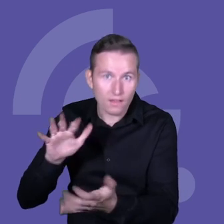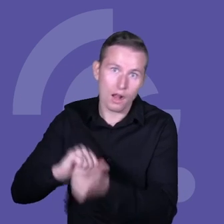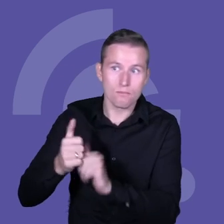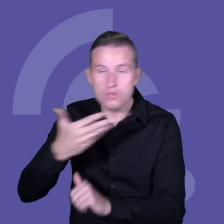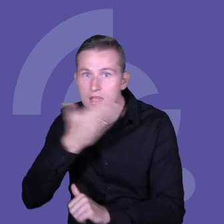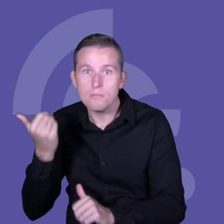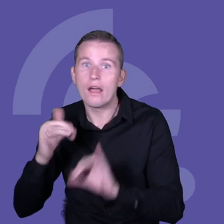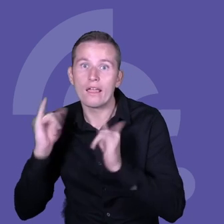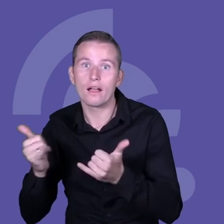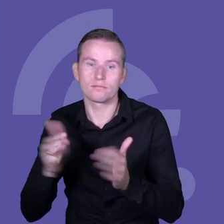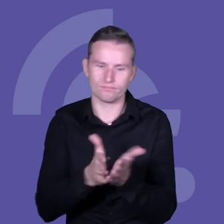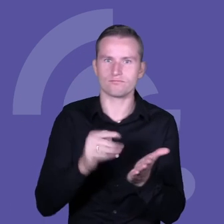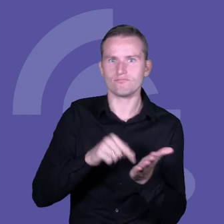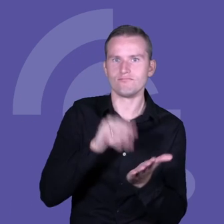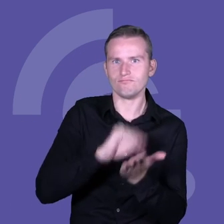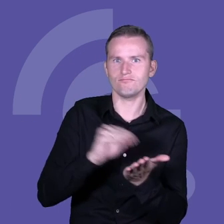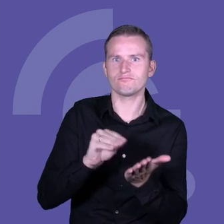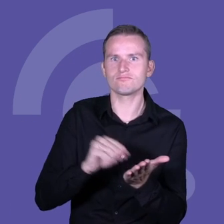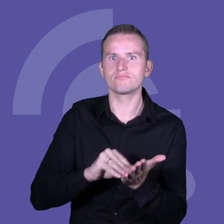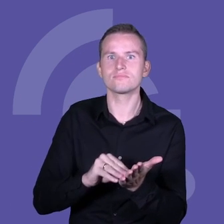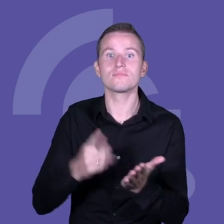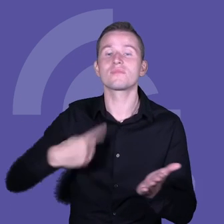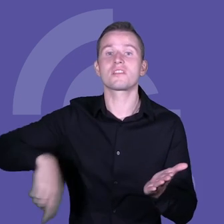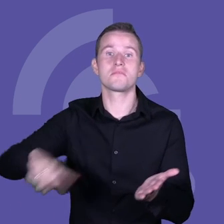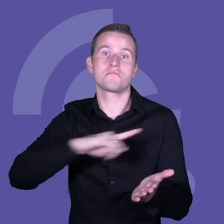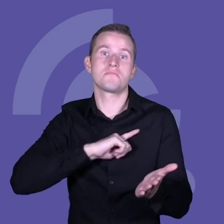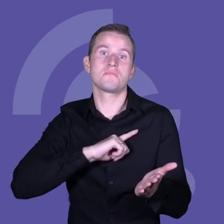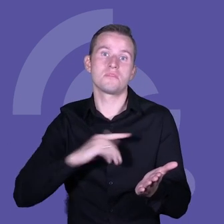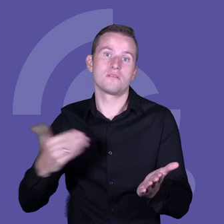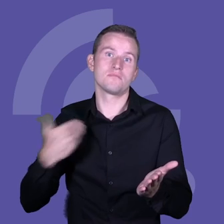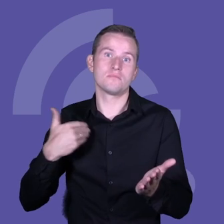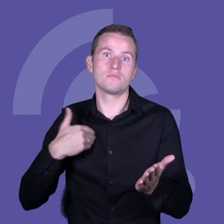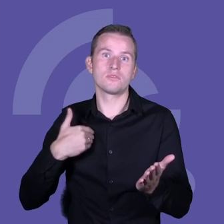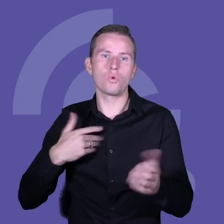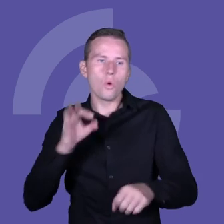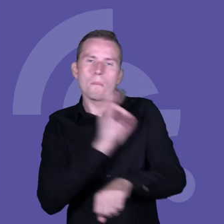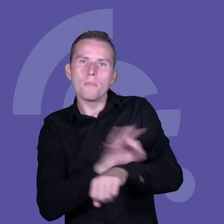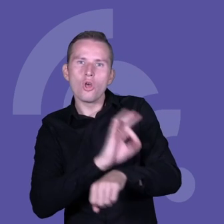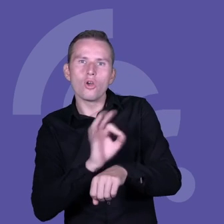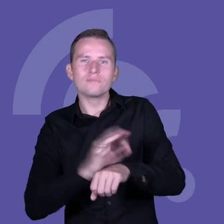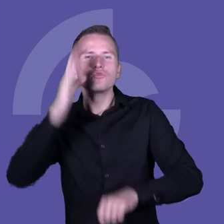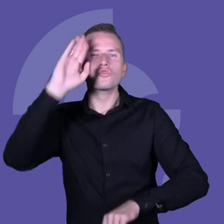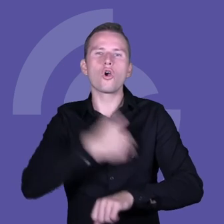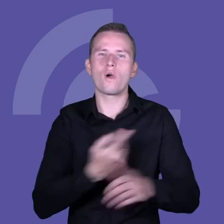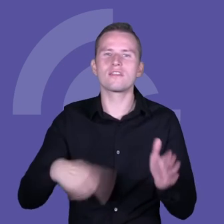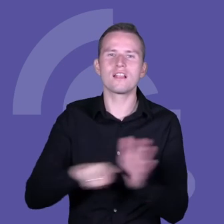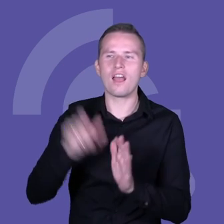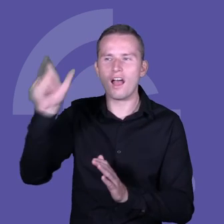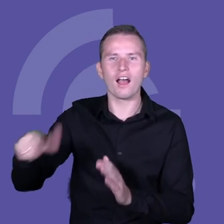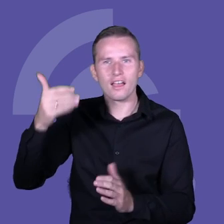dużej mierze te rzeczy, którymi my zajmowaliśmy się w ramach tego naszego projektu Szkoła dla Innowatora.